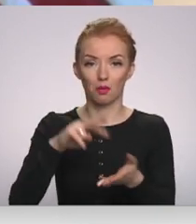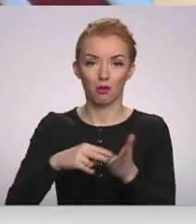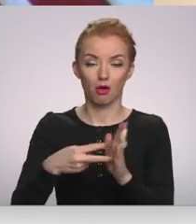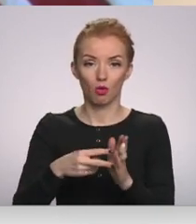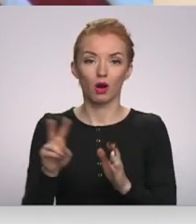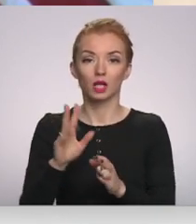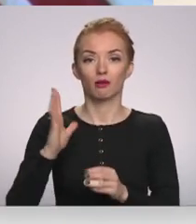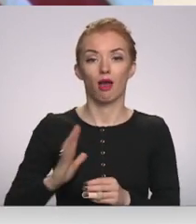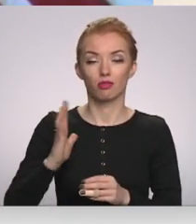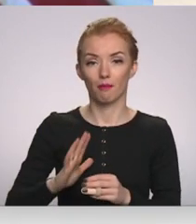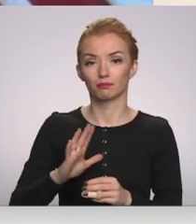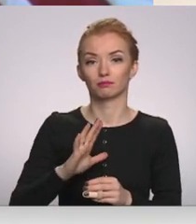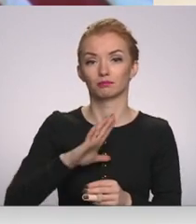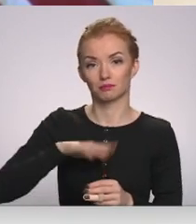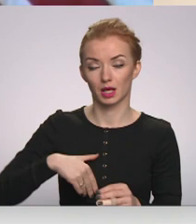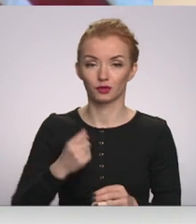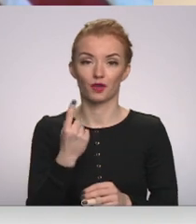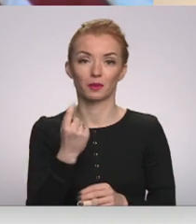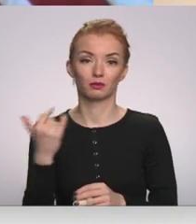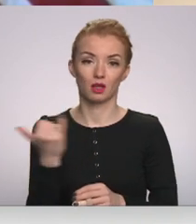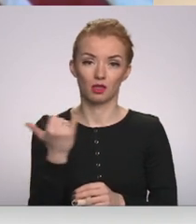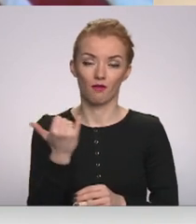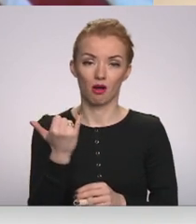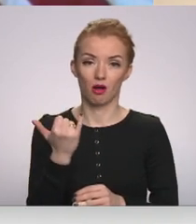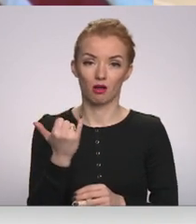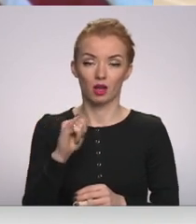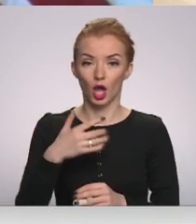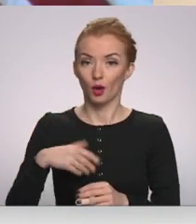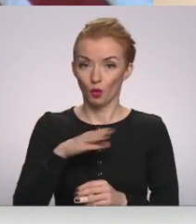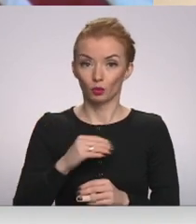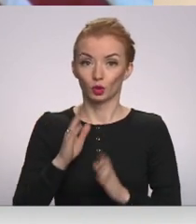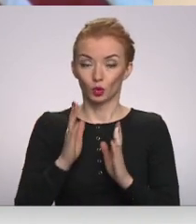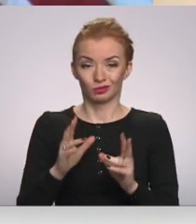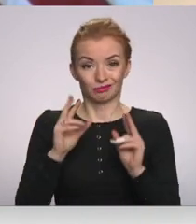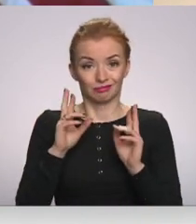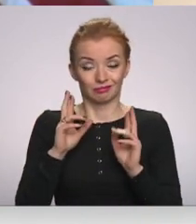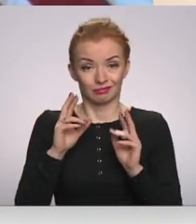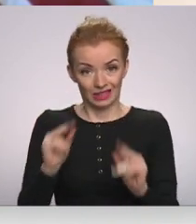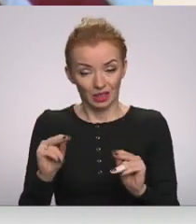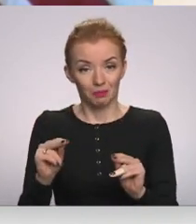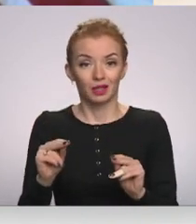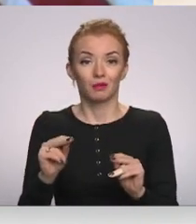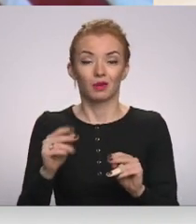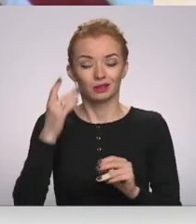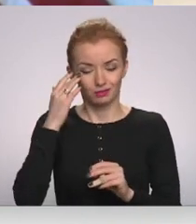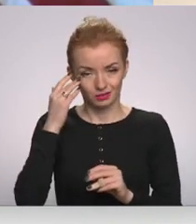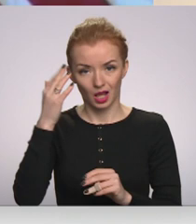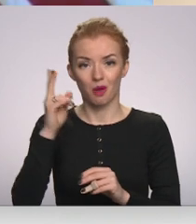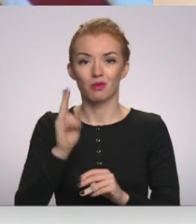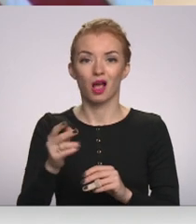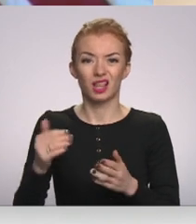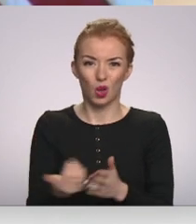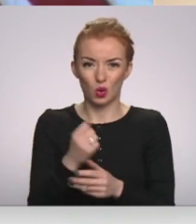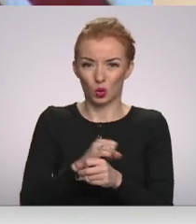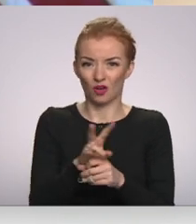būtu gaidāms 11. janvārī. Ja mums būtu diezgan laba ticāmība, protams, Omikrons iespējams